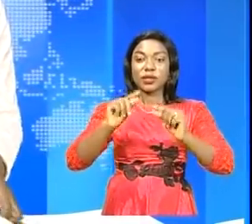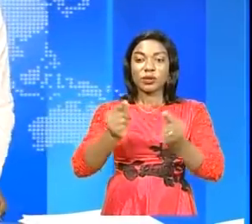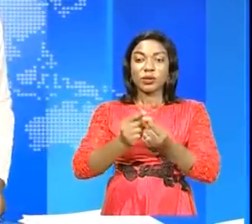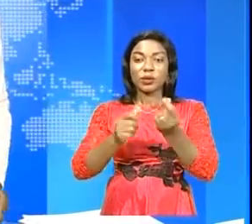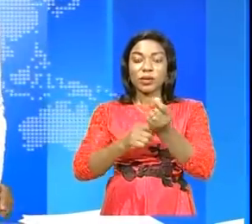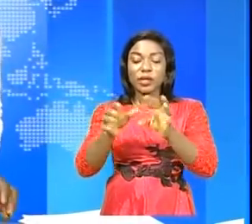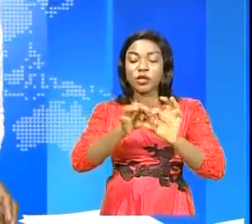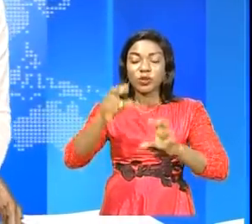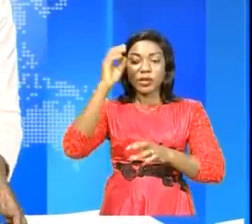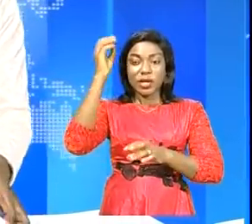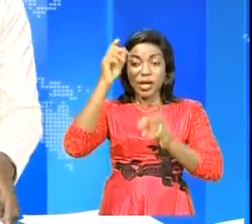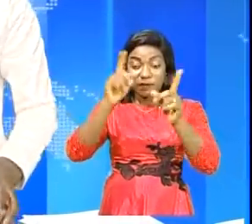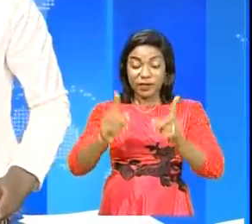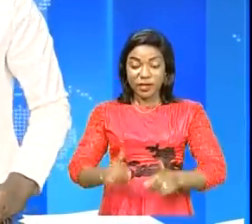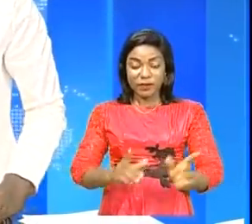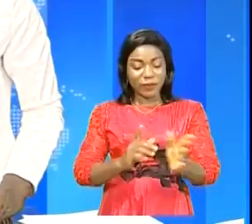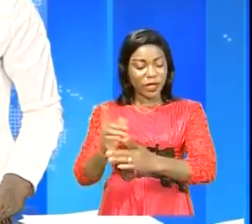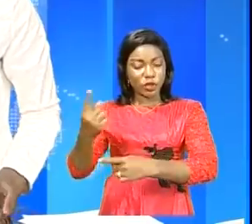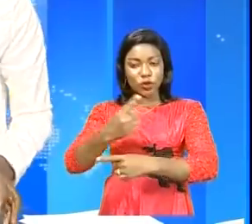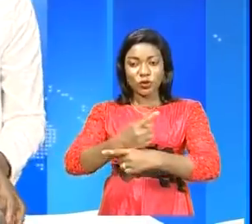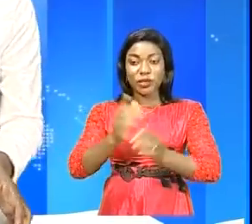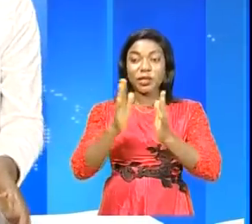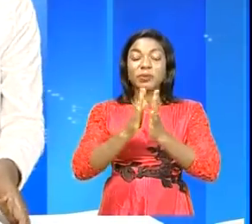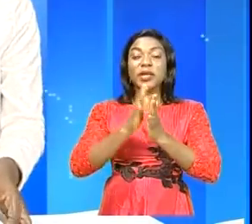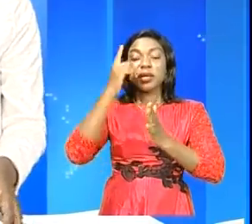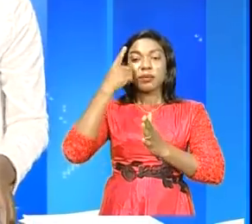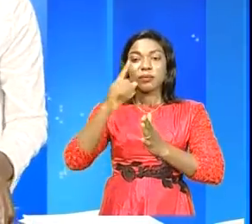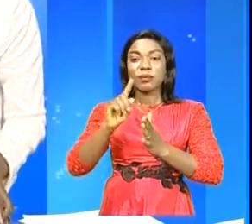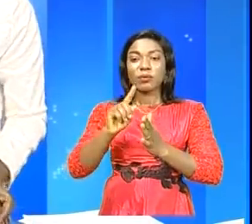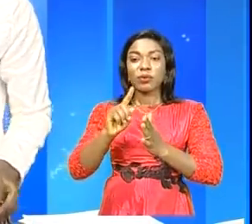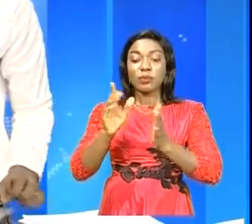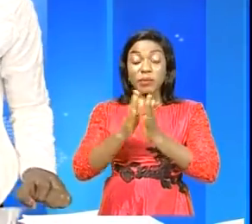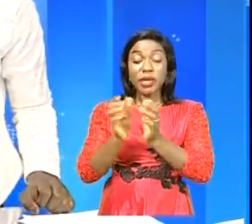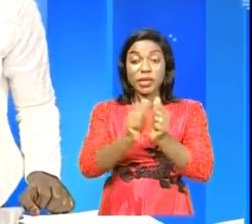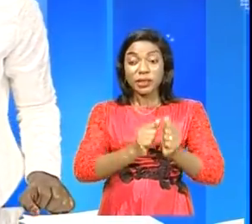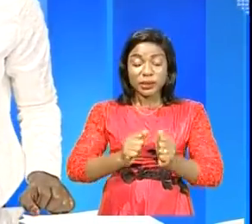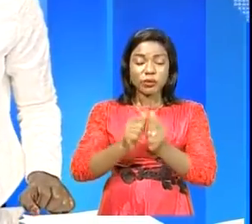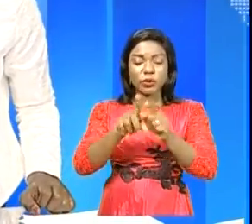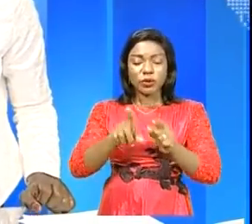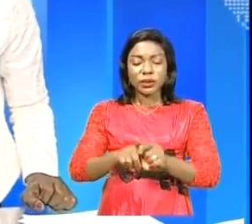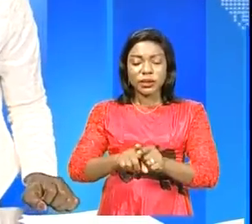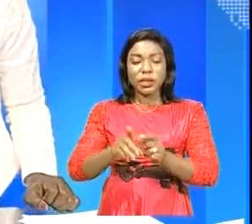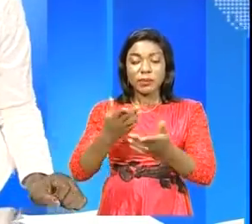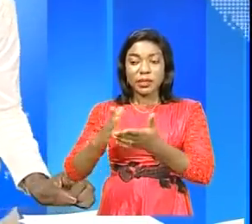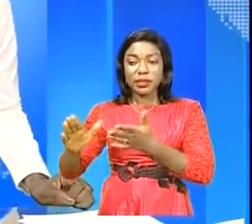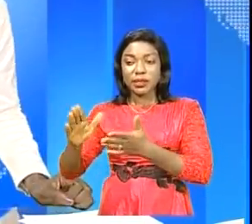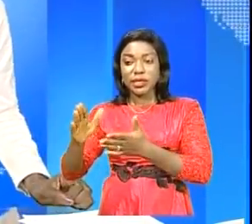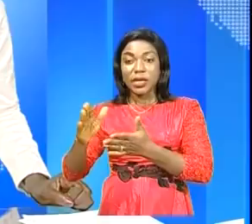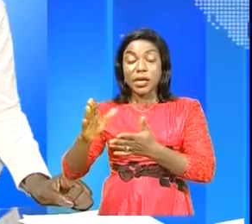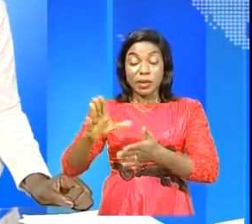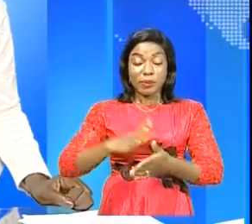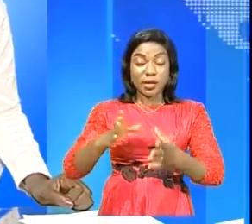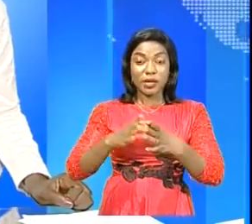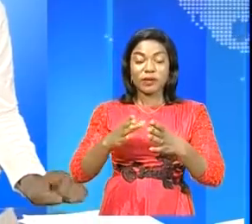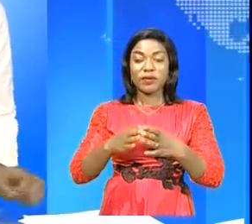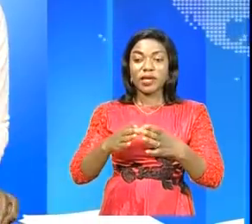l'Union africaine. Une journée de prière pour compatir au malheur de la population des Goma a été organisée par l